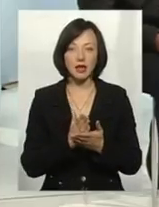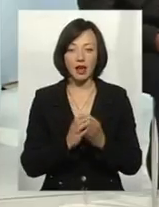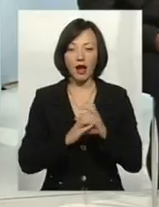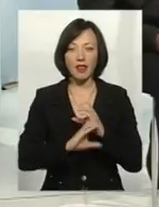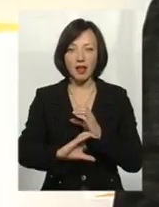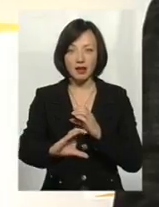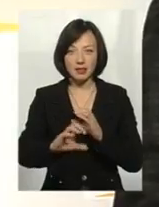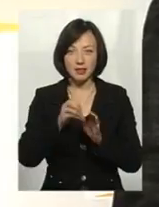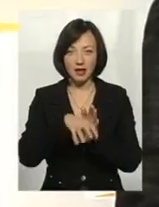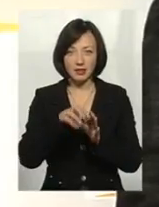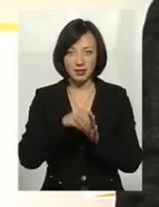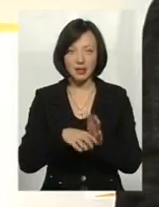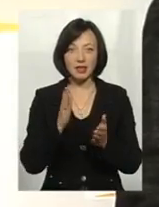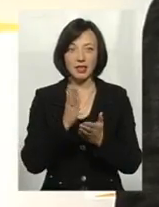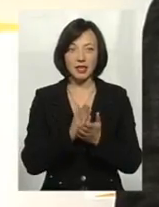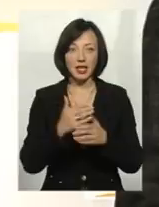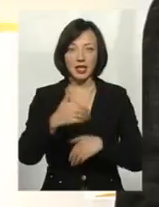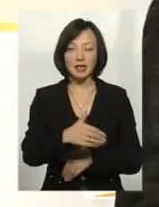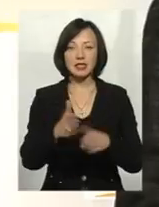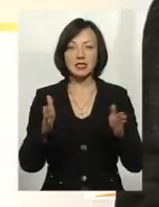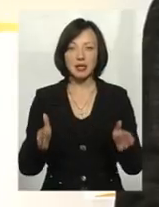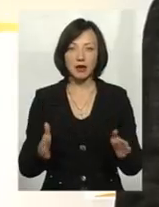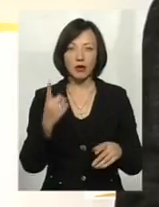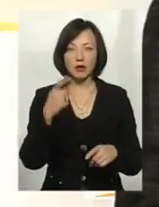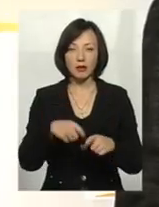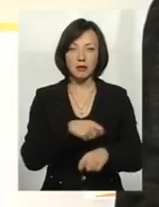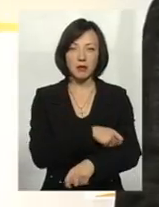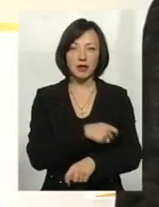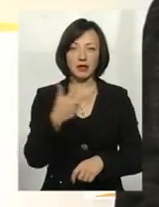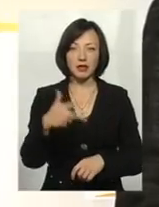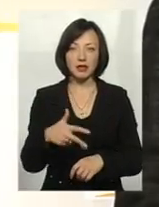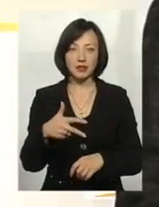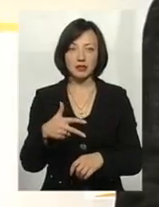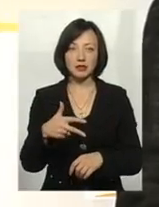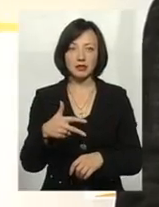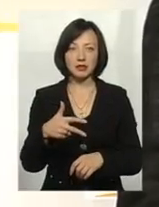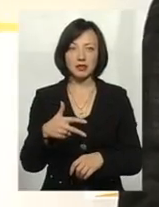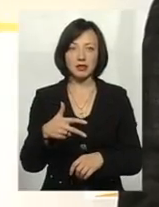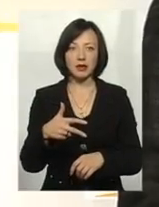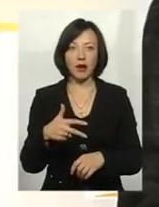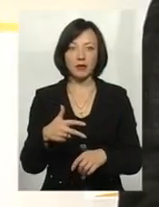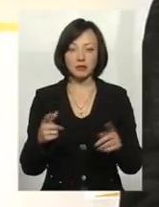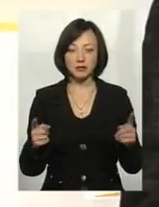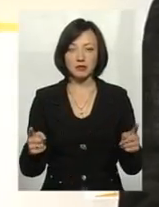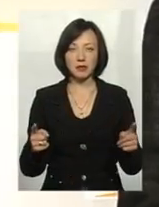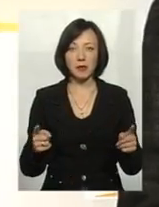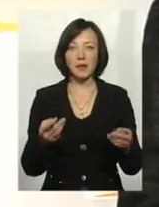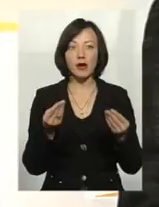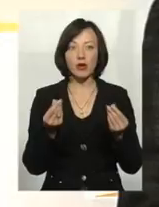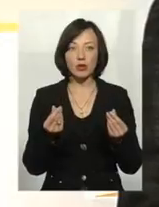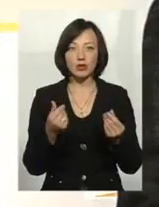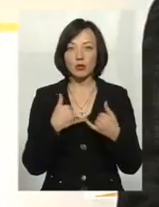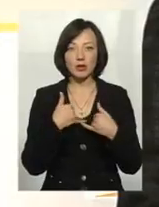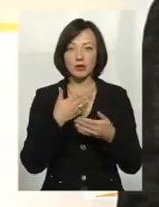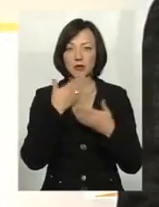каналізація, і є септік. Метр 30, горловина метр 30 від цього. Як виходити? І грошей в мене